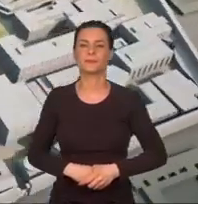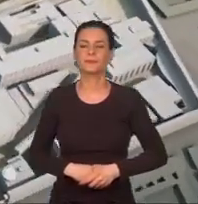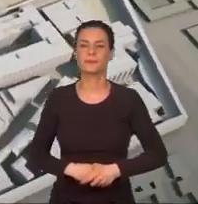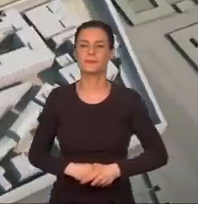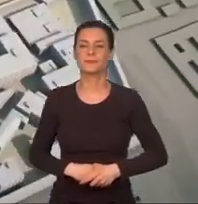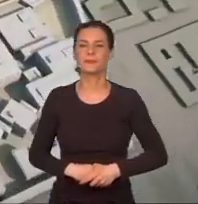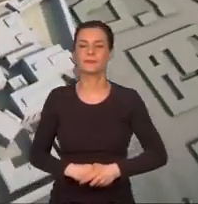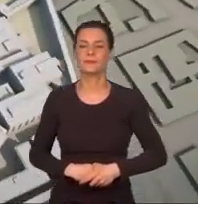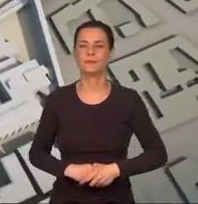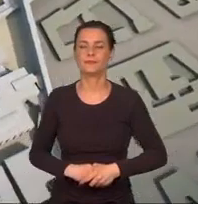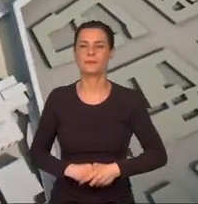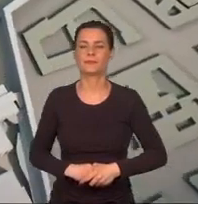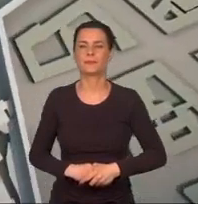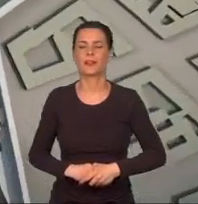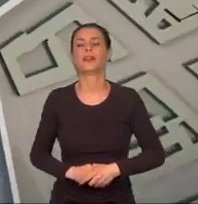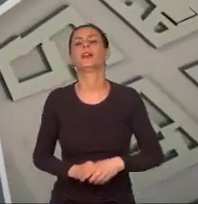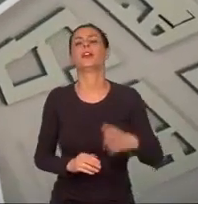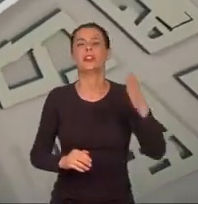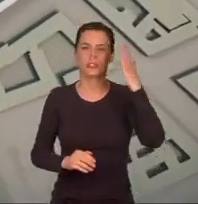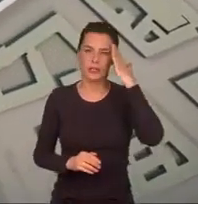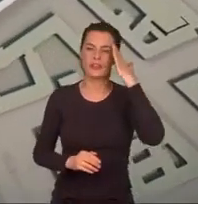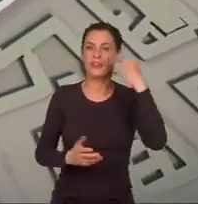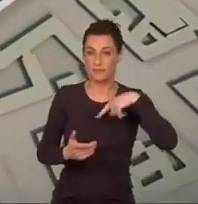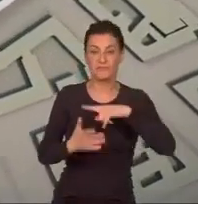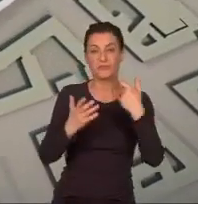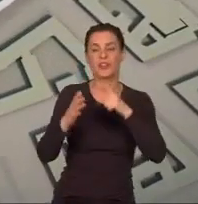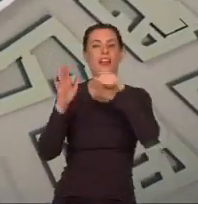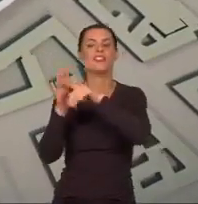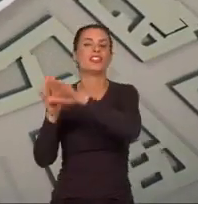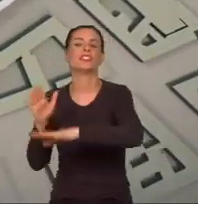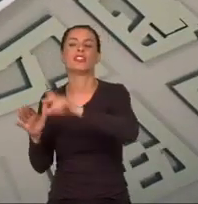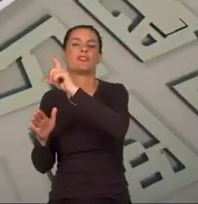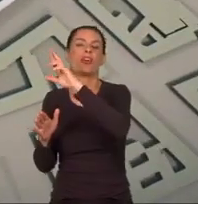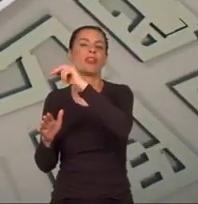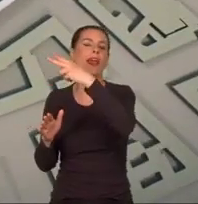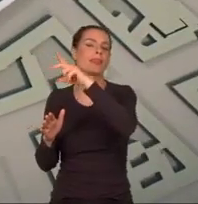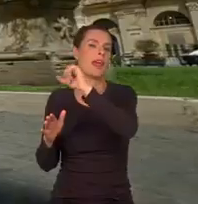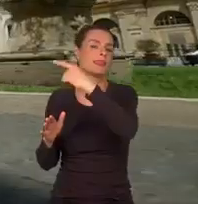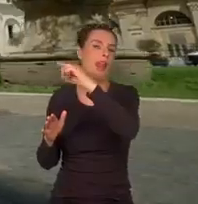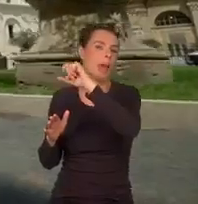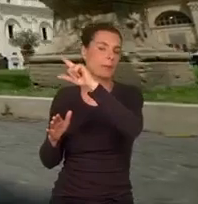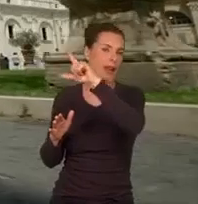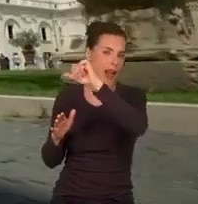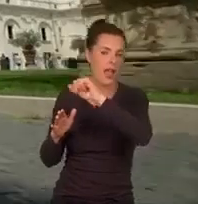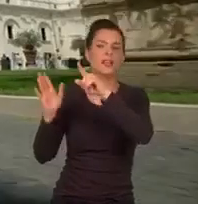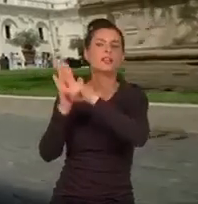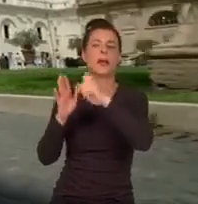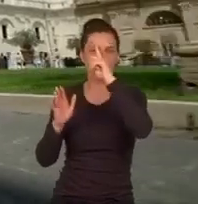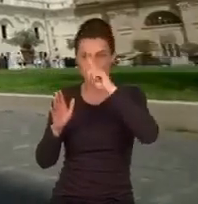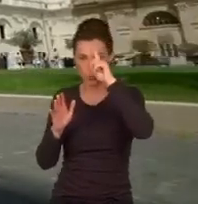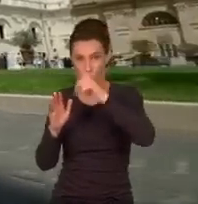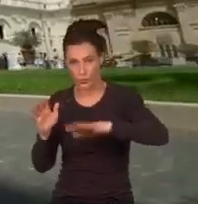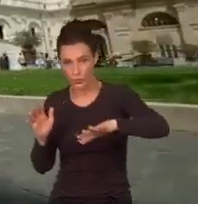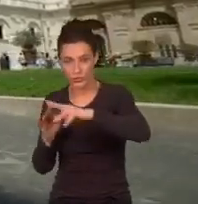By się tego dowiedzieć, trzeba dotrzeć na dziedziniec Fontana della Pina. Tu pod stopami zwiedzających